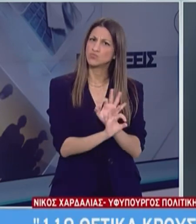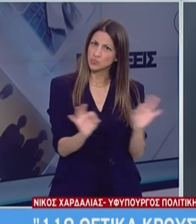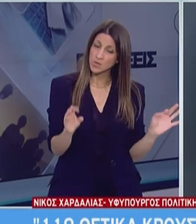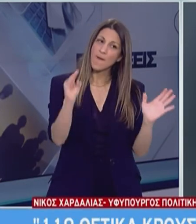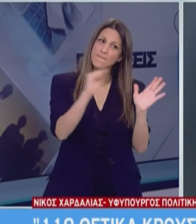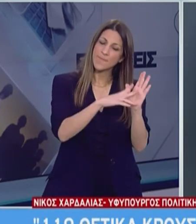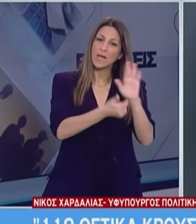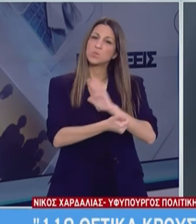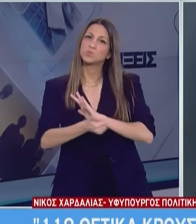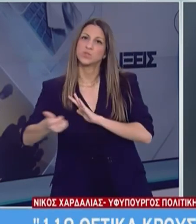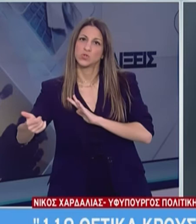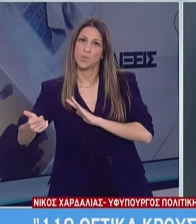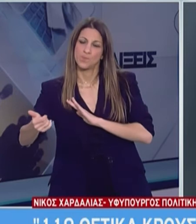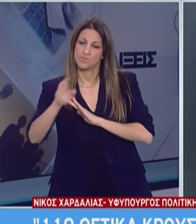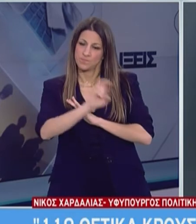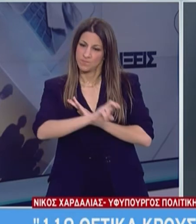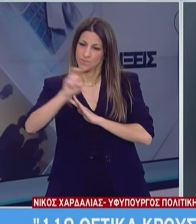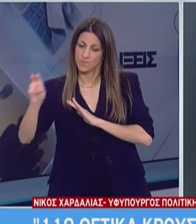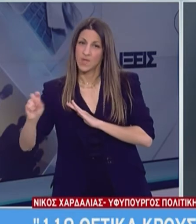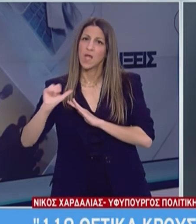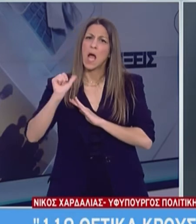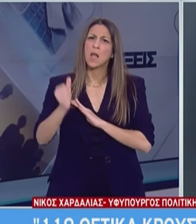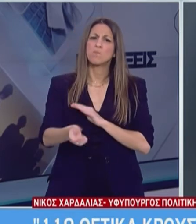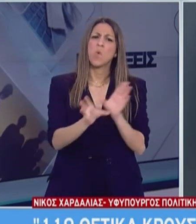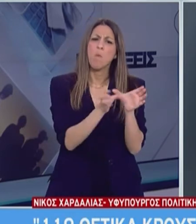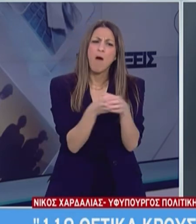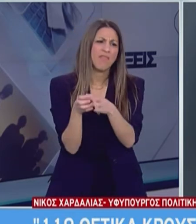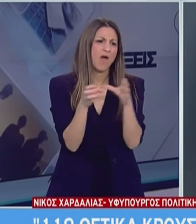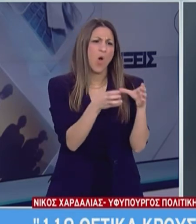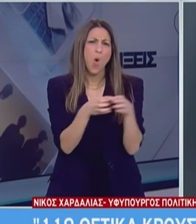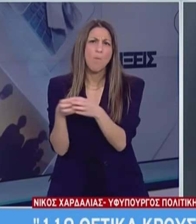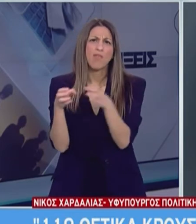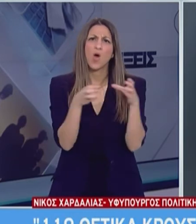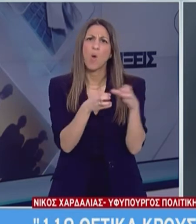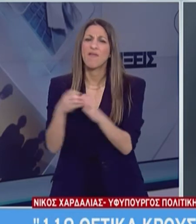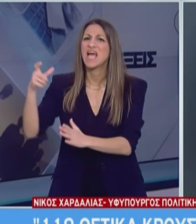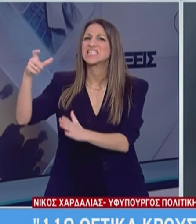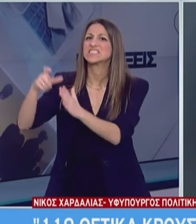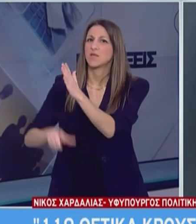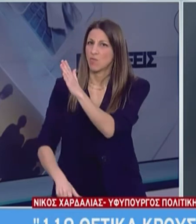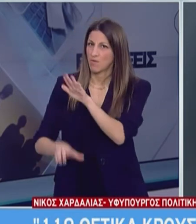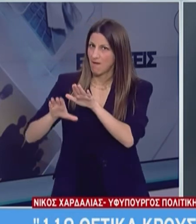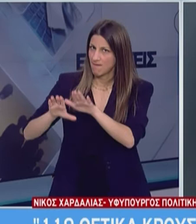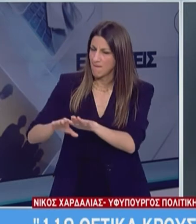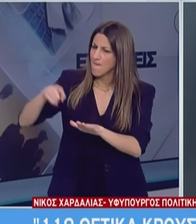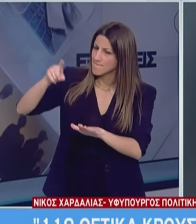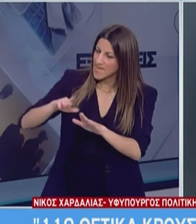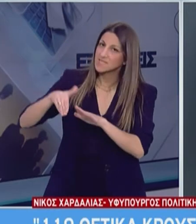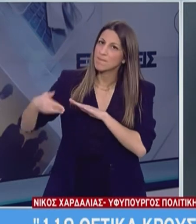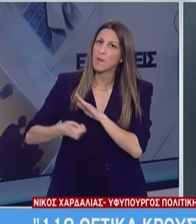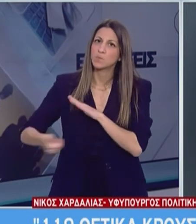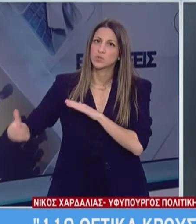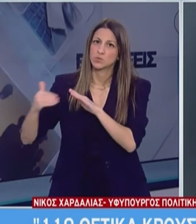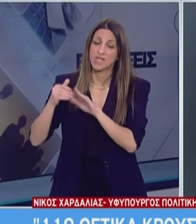επαναπατριστούν αφού πρώτα μεταφερθούν σταδιακά στις επόμενες 36 ώρες σε ξενοδοχεία της Αθήνας όσοι επιβάτες ήταν